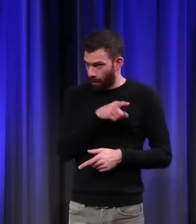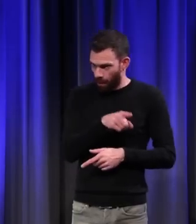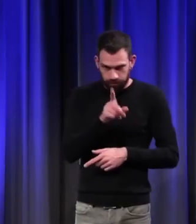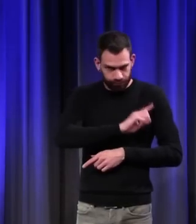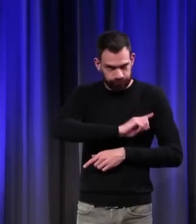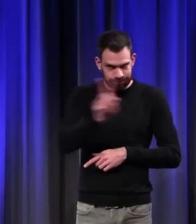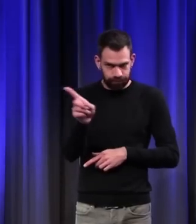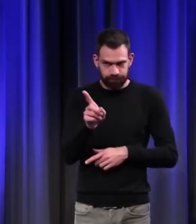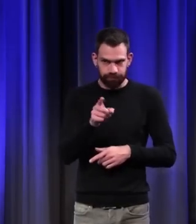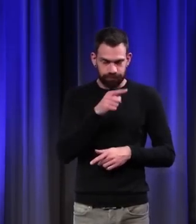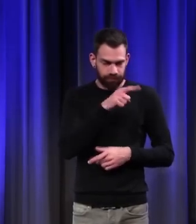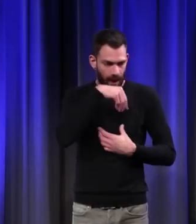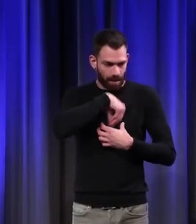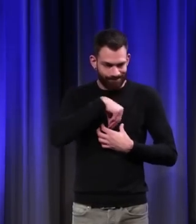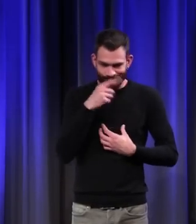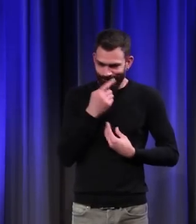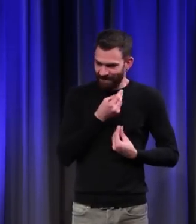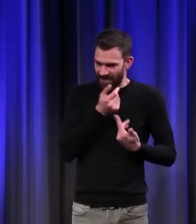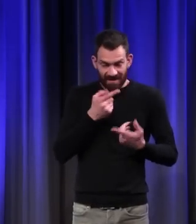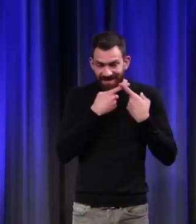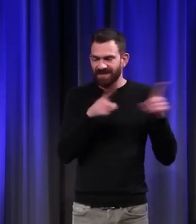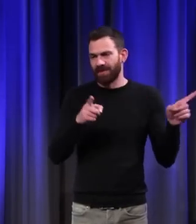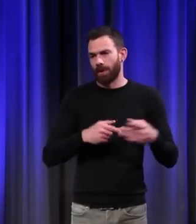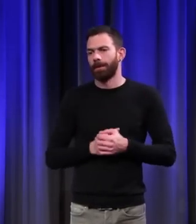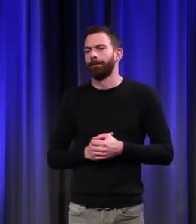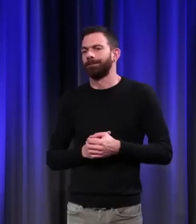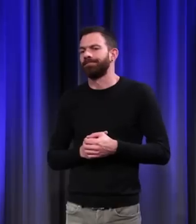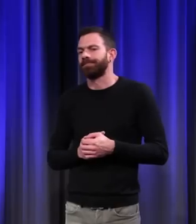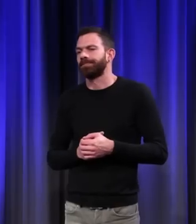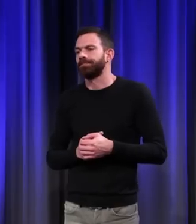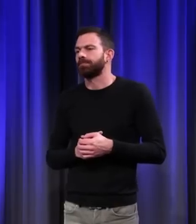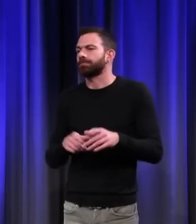sensibilité médiévale. De même,